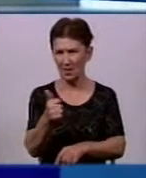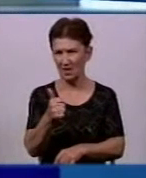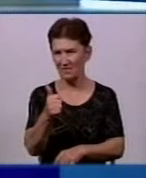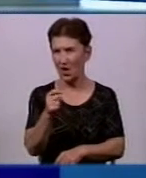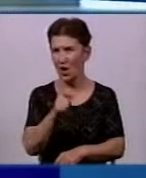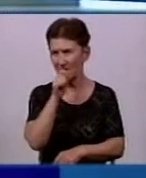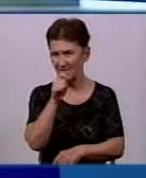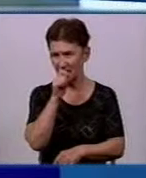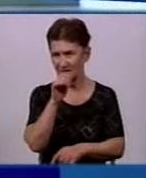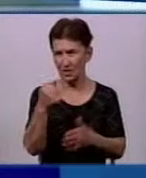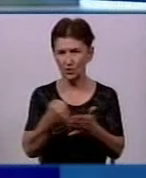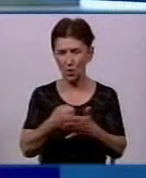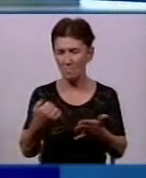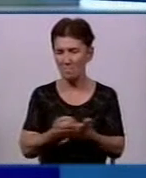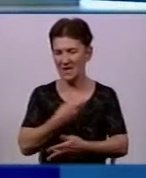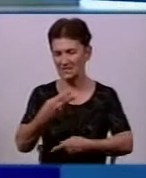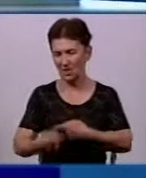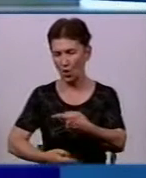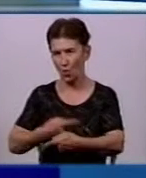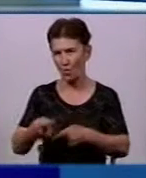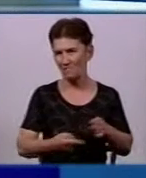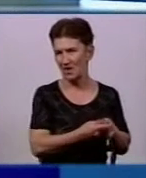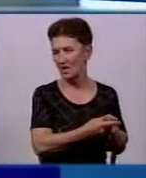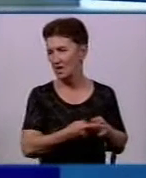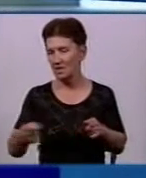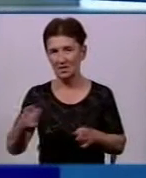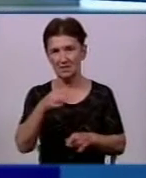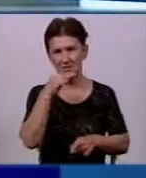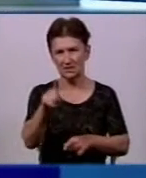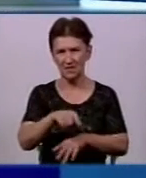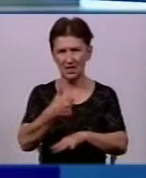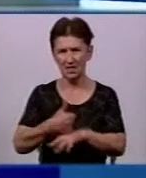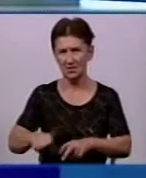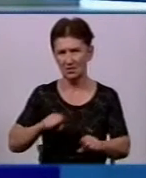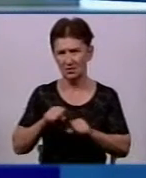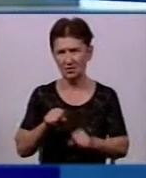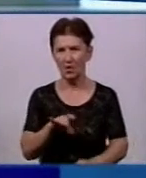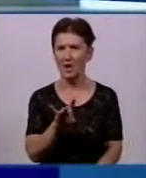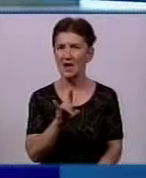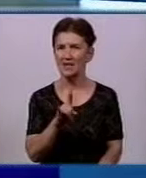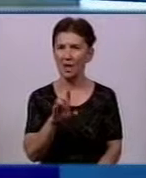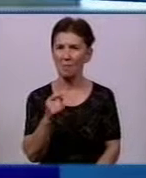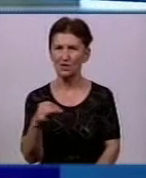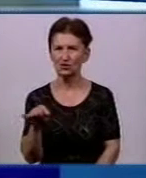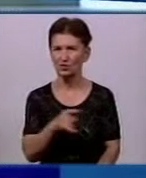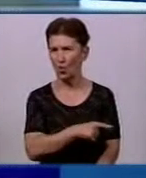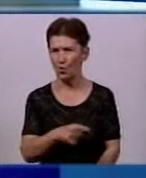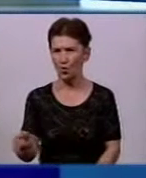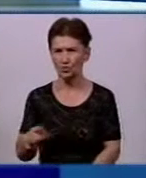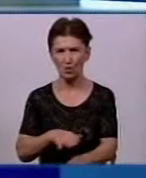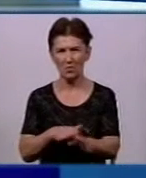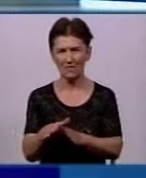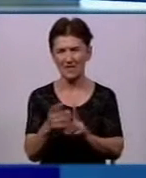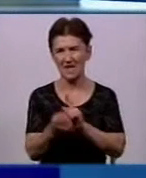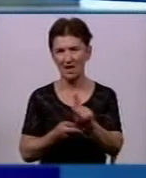триватиме безстроково, повідомив директор Департаменту охорони здоров'я облдержадміністрації Олег Рибальченко. У ході впровадження медичної